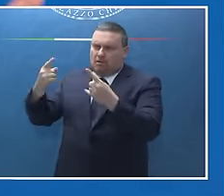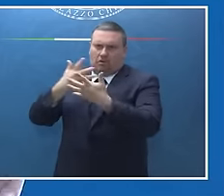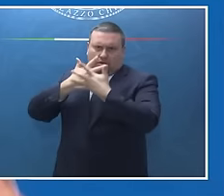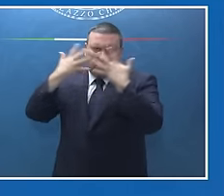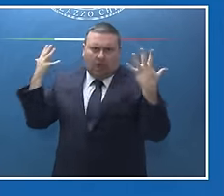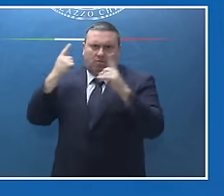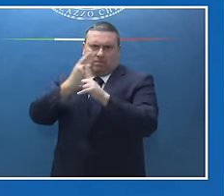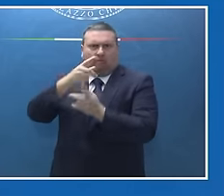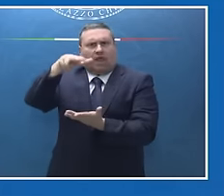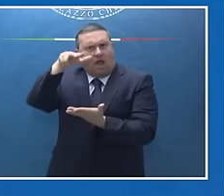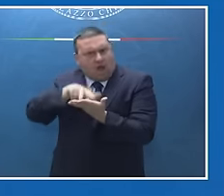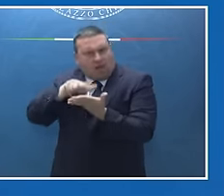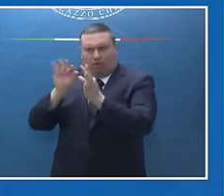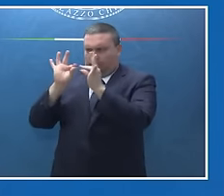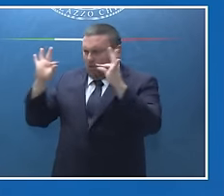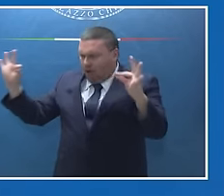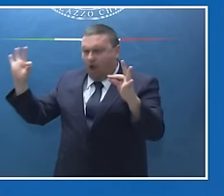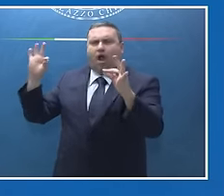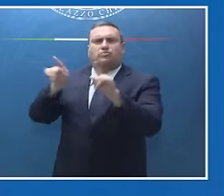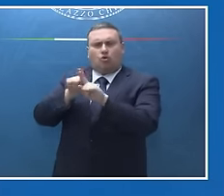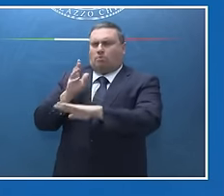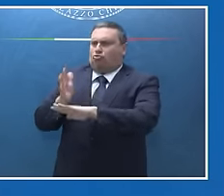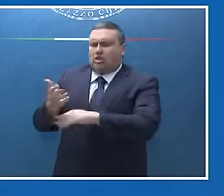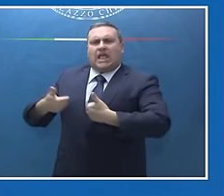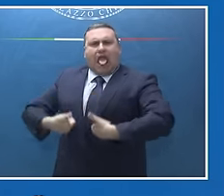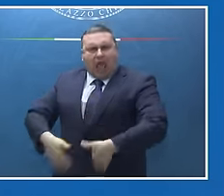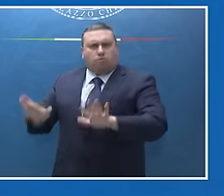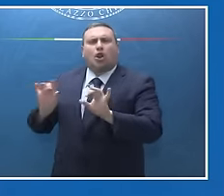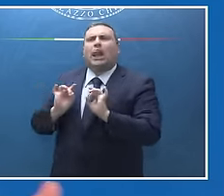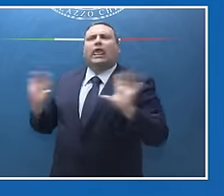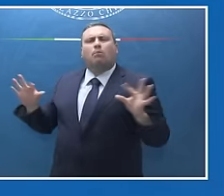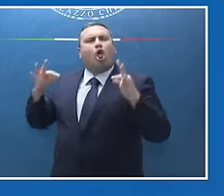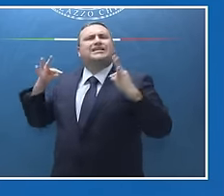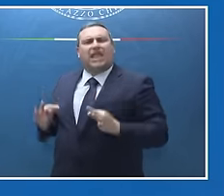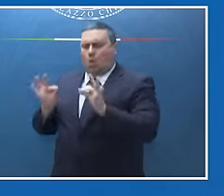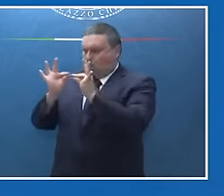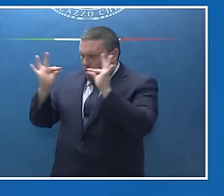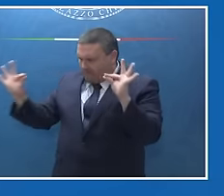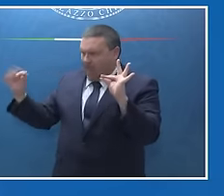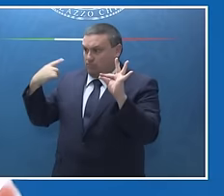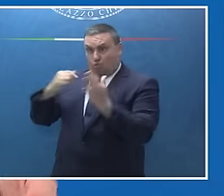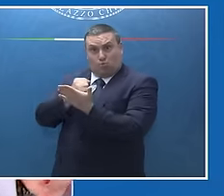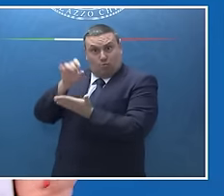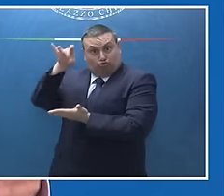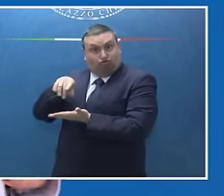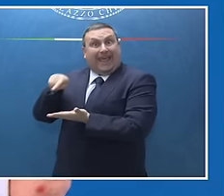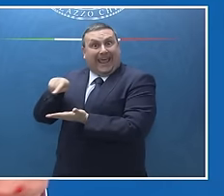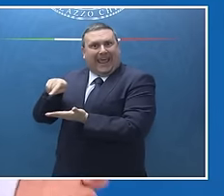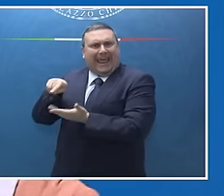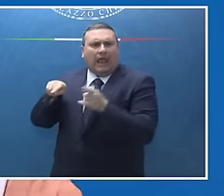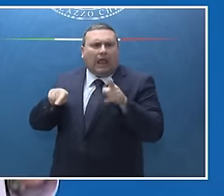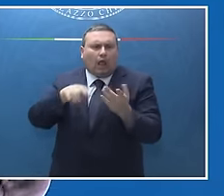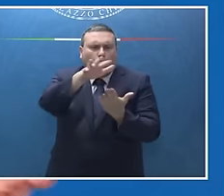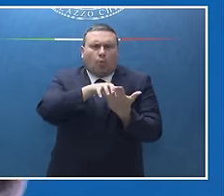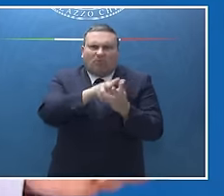necessità di garantire l'accesso all'aborto libero e sicuro e di solito in questi documenti, per evitare di renderli inutilmente